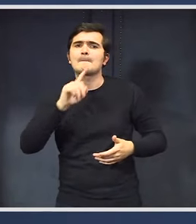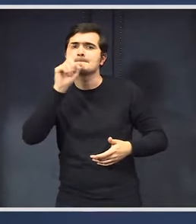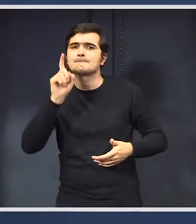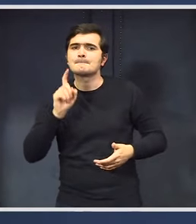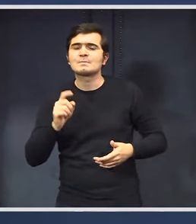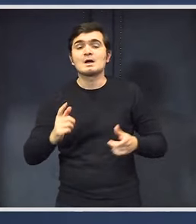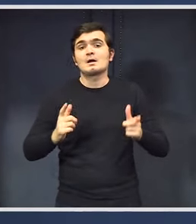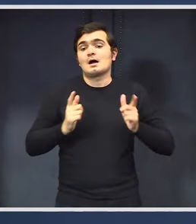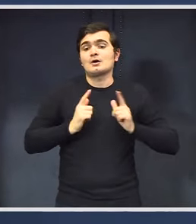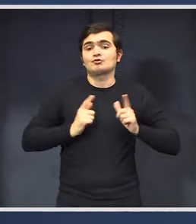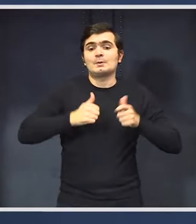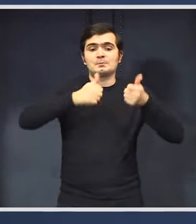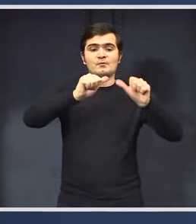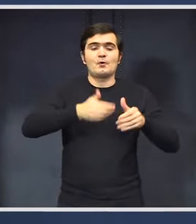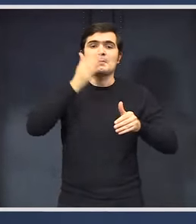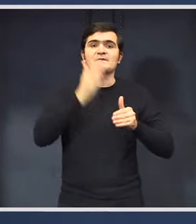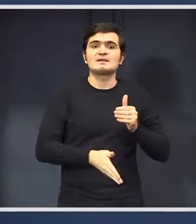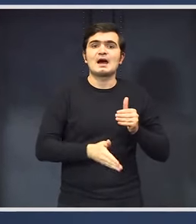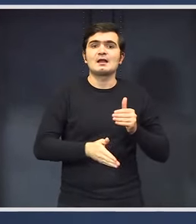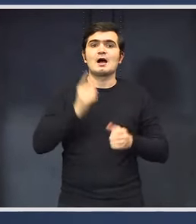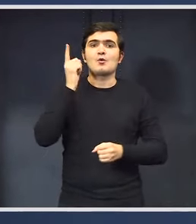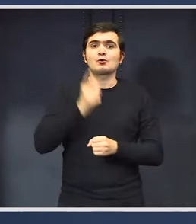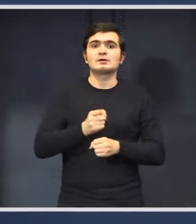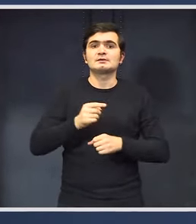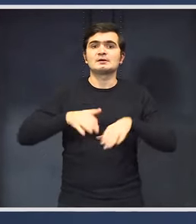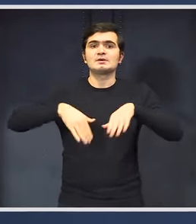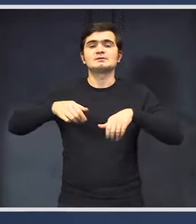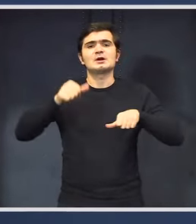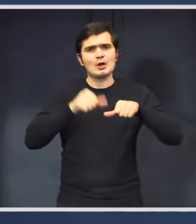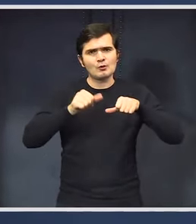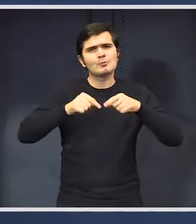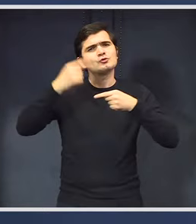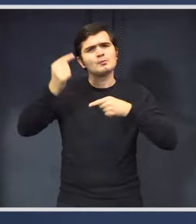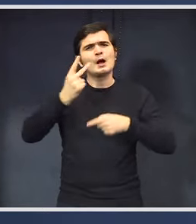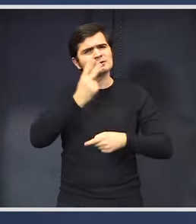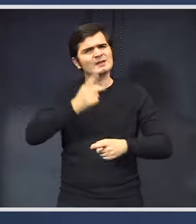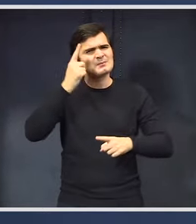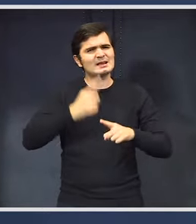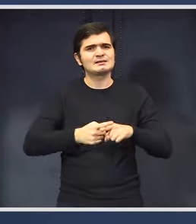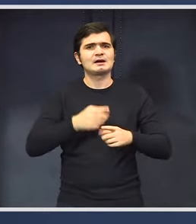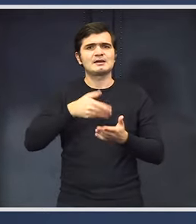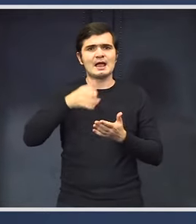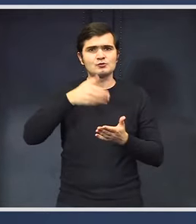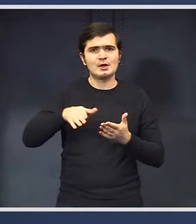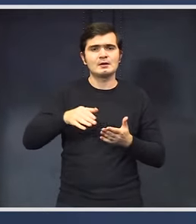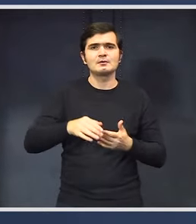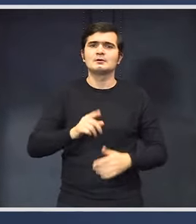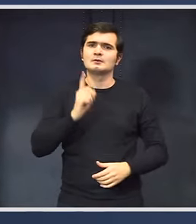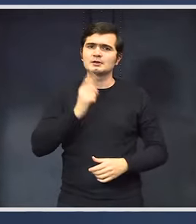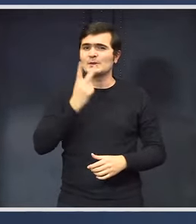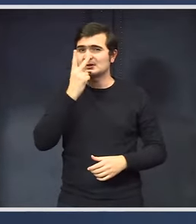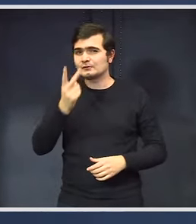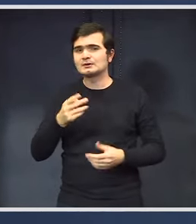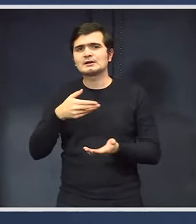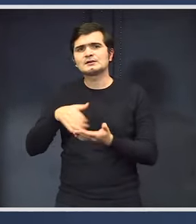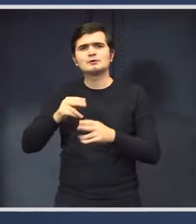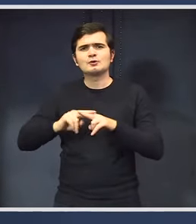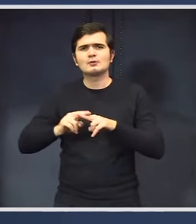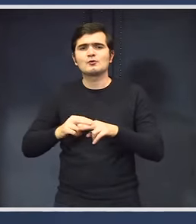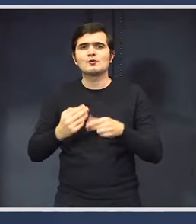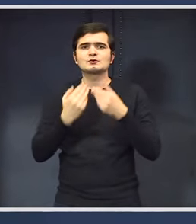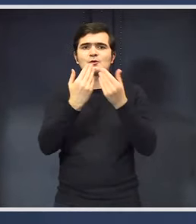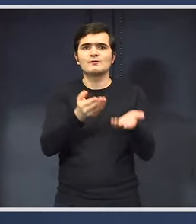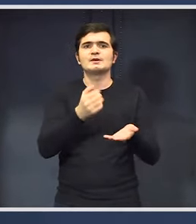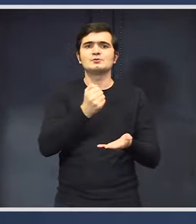Aștept forma finală a ordonanței de la Ministerul Economiei și atunci va vedea exact criteriile, pentru că se lucrați la criteriile prin care vor fi alocați